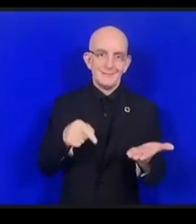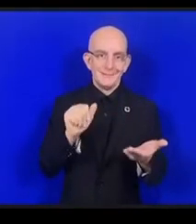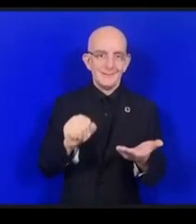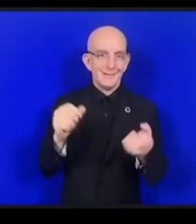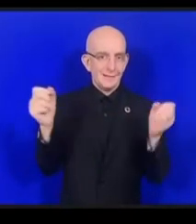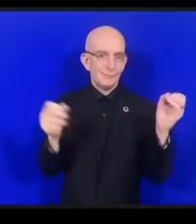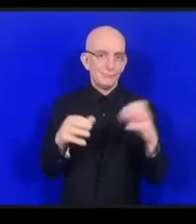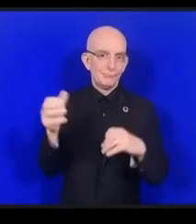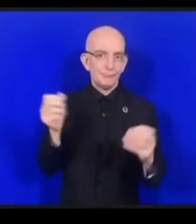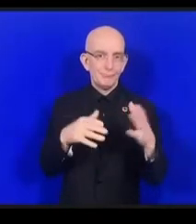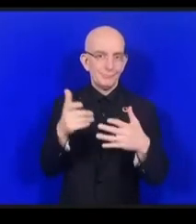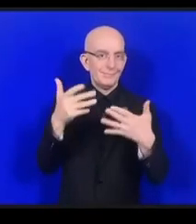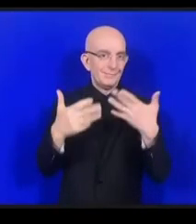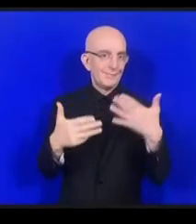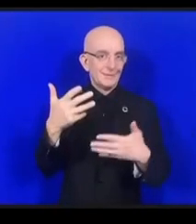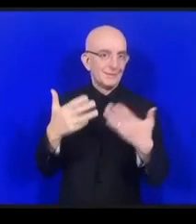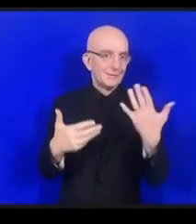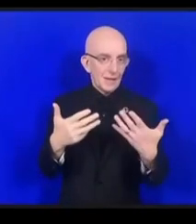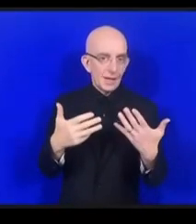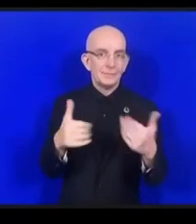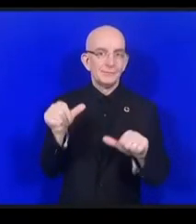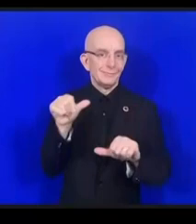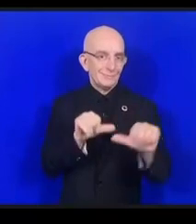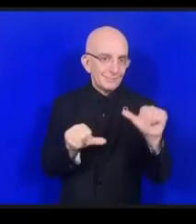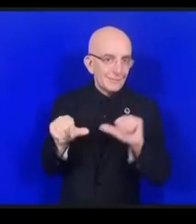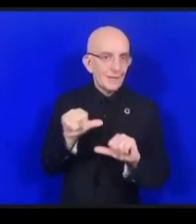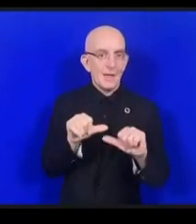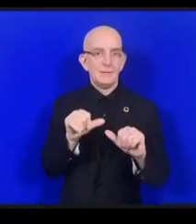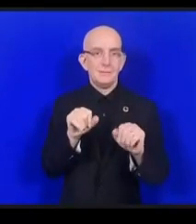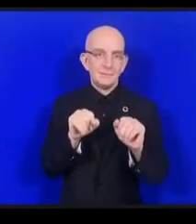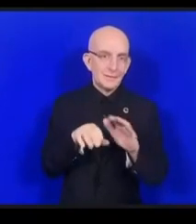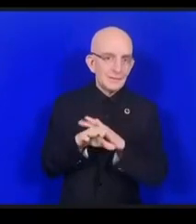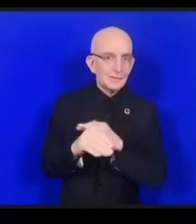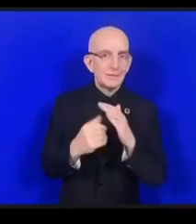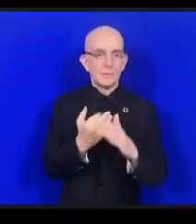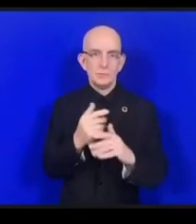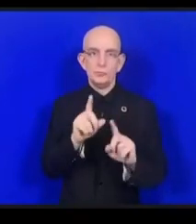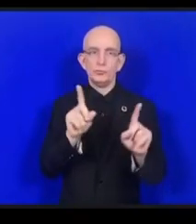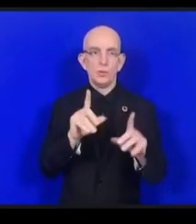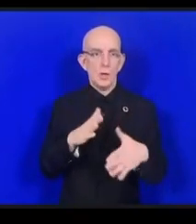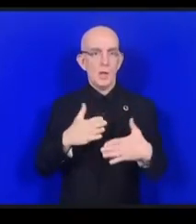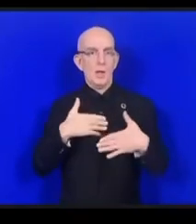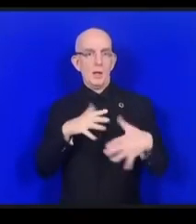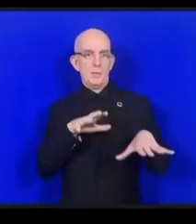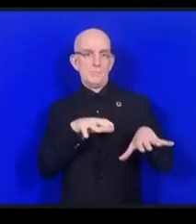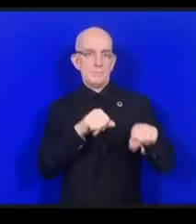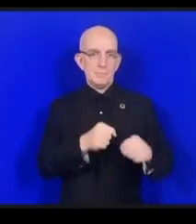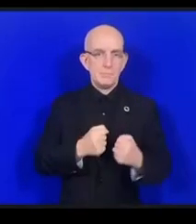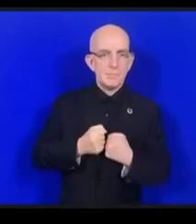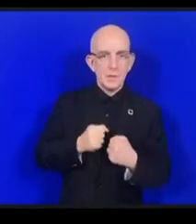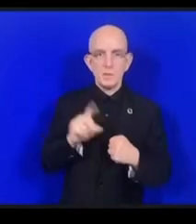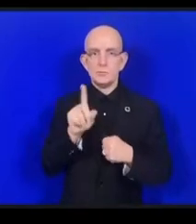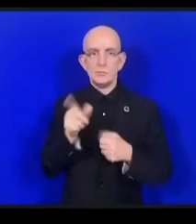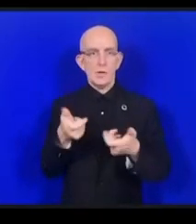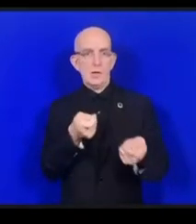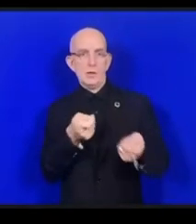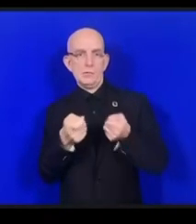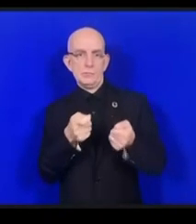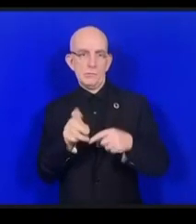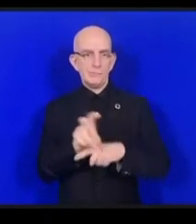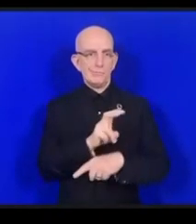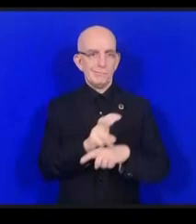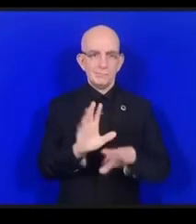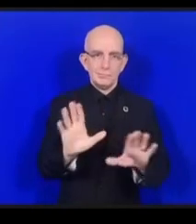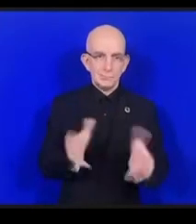environnements non contrôlés, qui soit librement accessible et ouvert. Nous avons véritablement besoin de contenu qui s'épanouit, qui